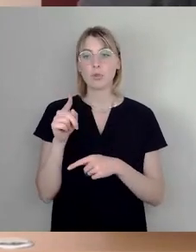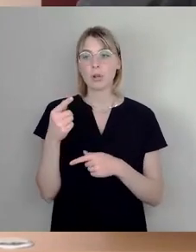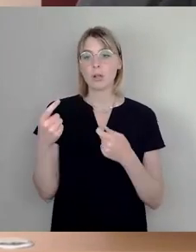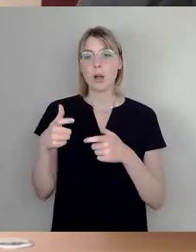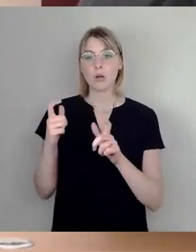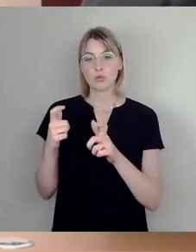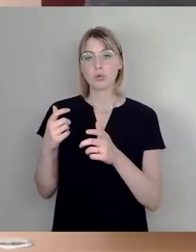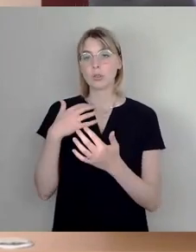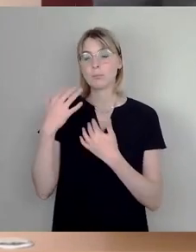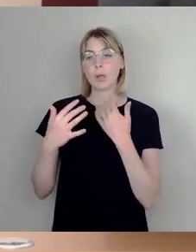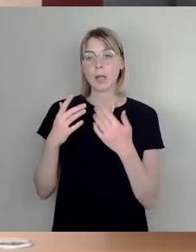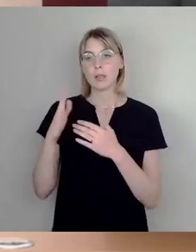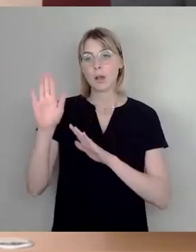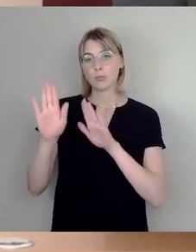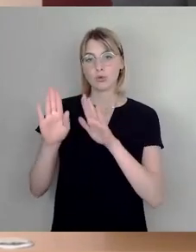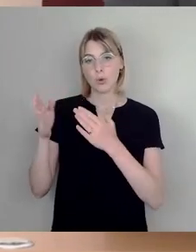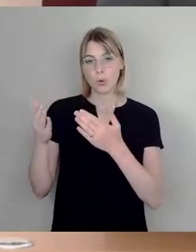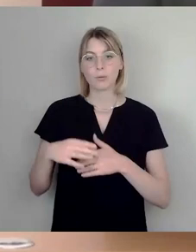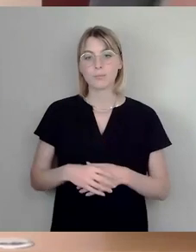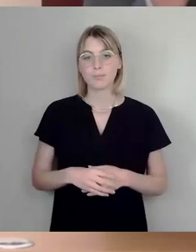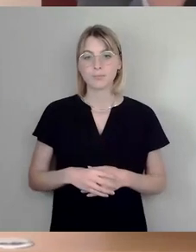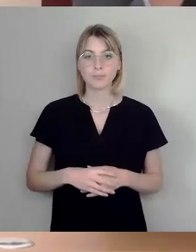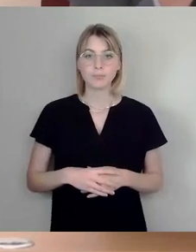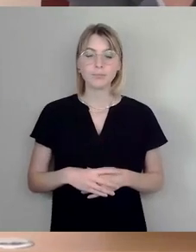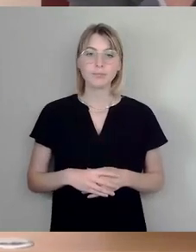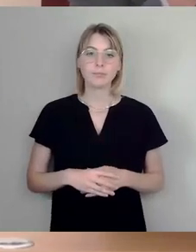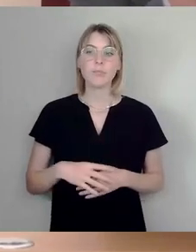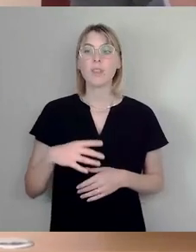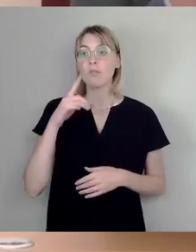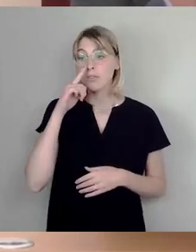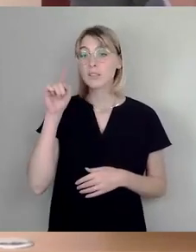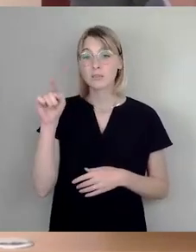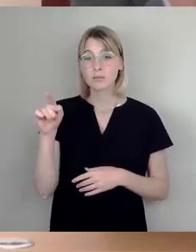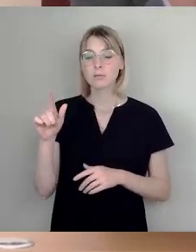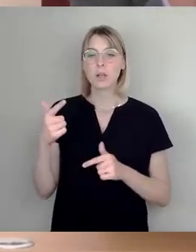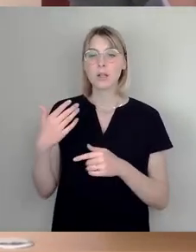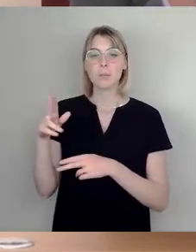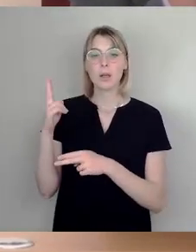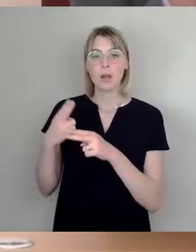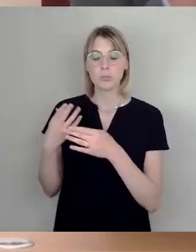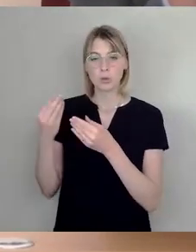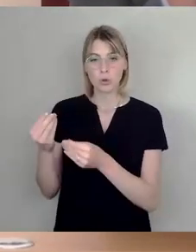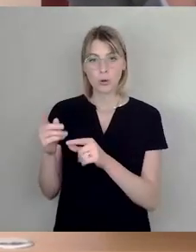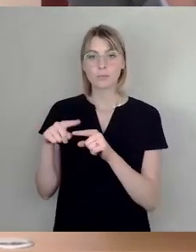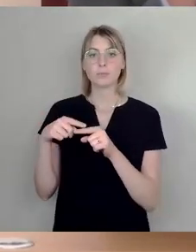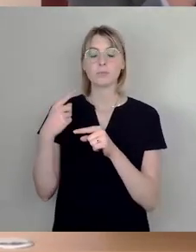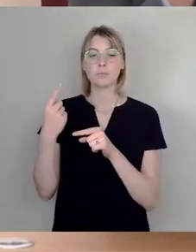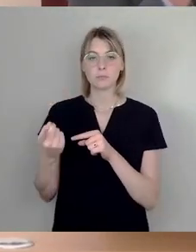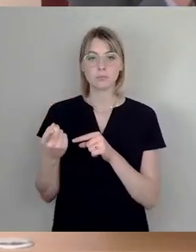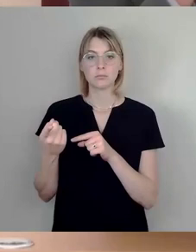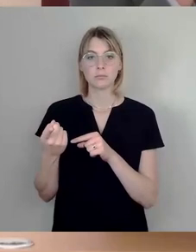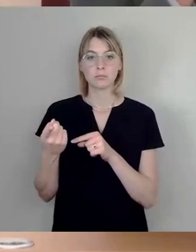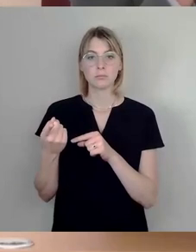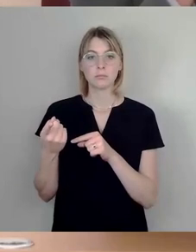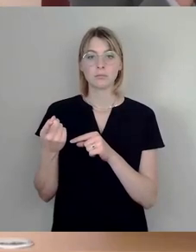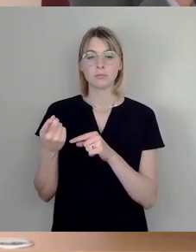Abstimmung bringen. Falls der keine Mehrheit bekommen sollte, würde ich dann den